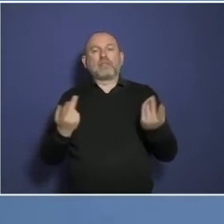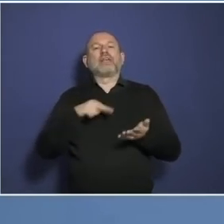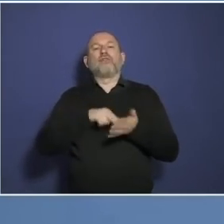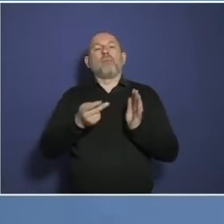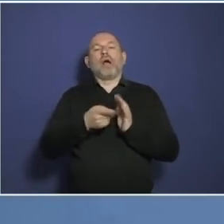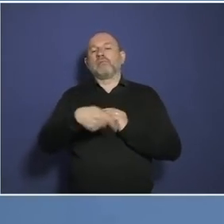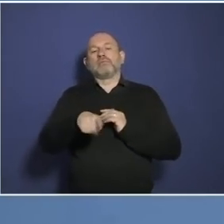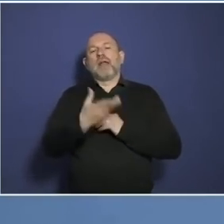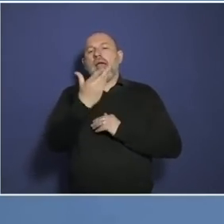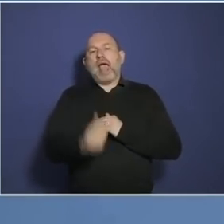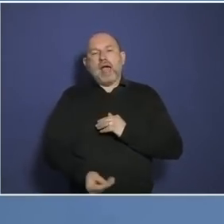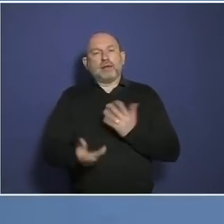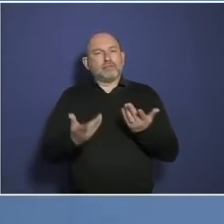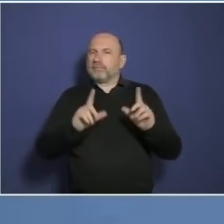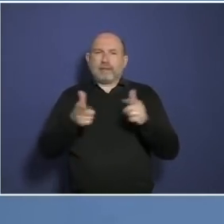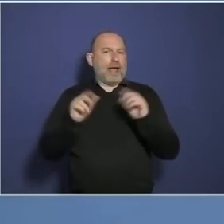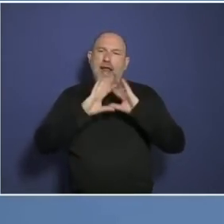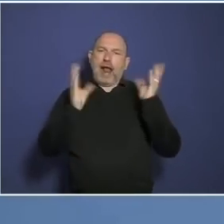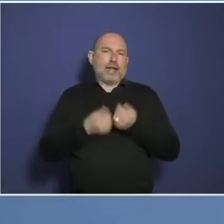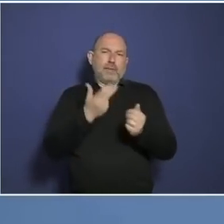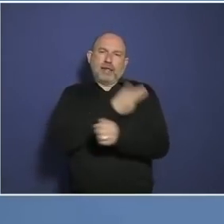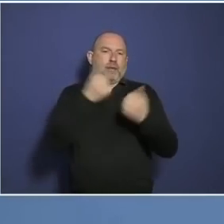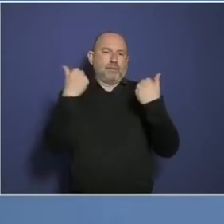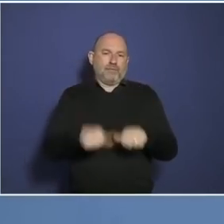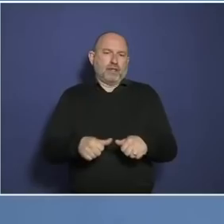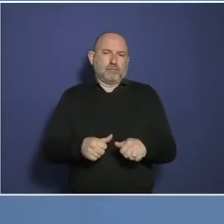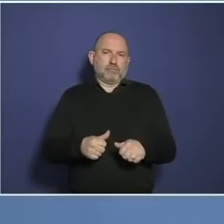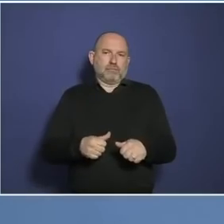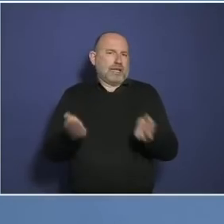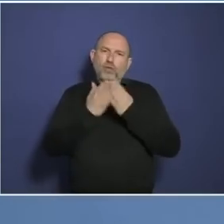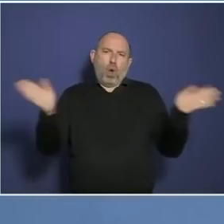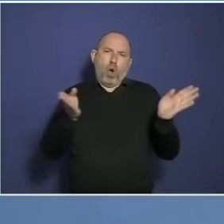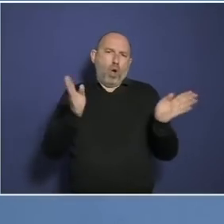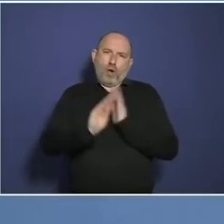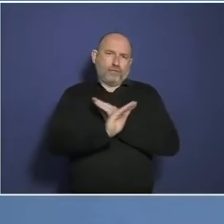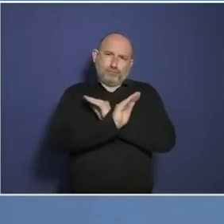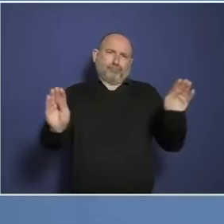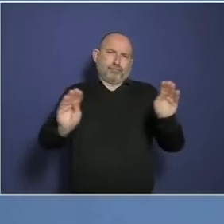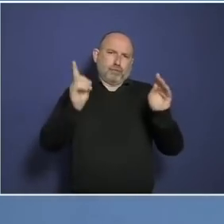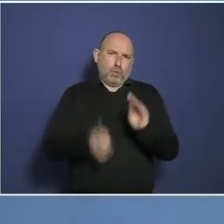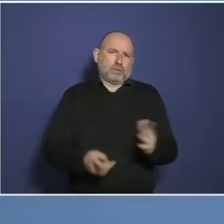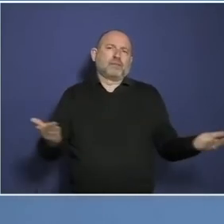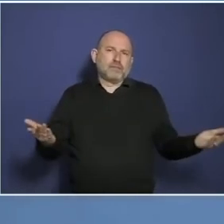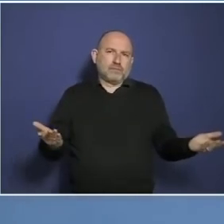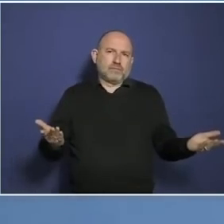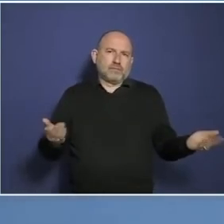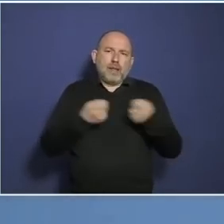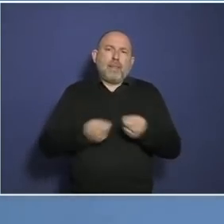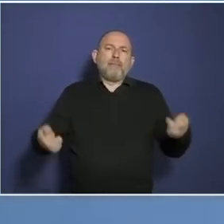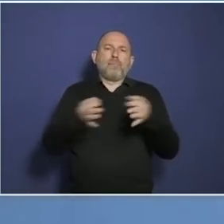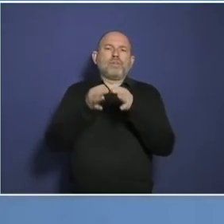unglaublich, ja sogar beängstigend, mit welcher Penetranz hier nur dieses eine Thema immer wieder von den Kollegen